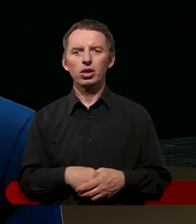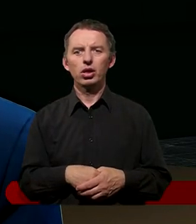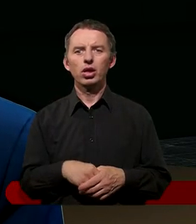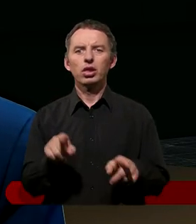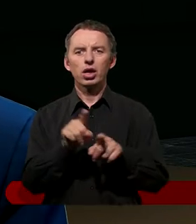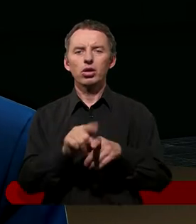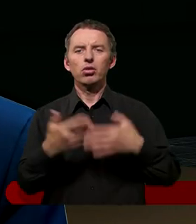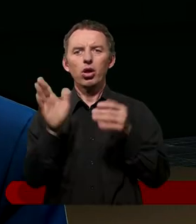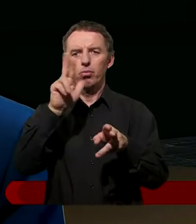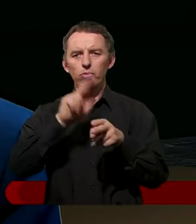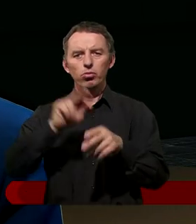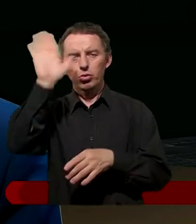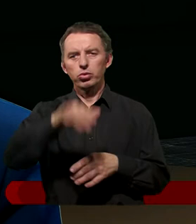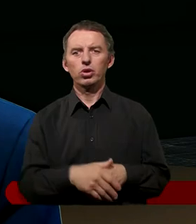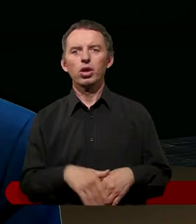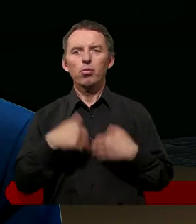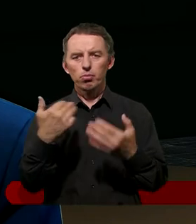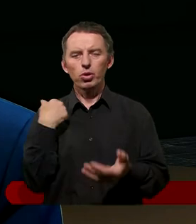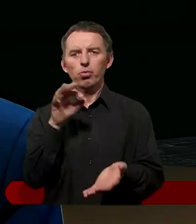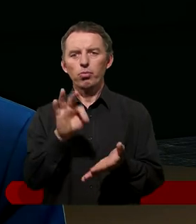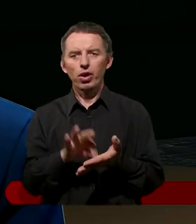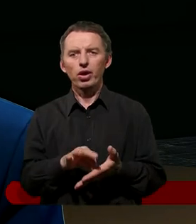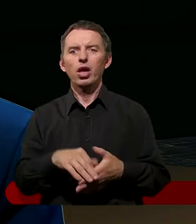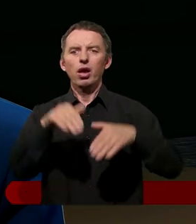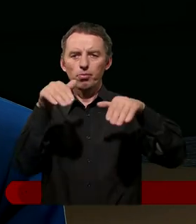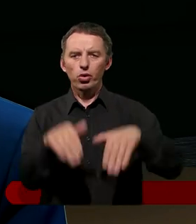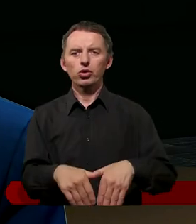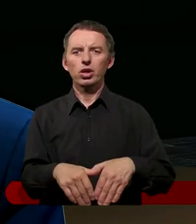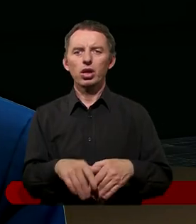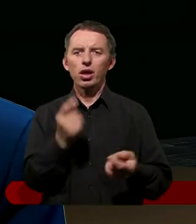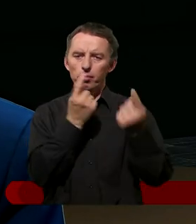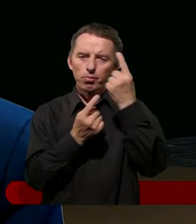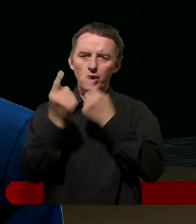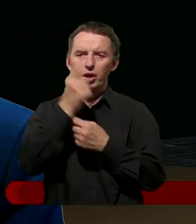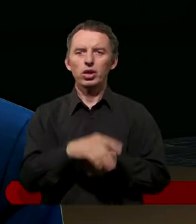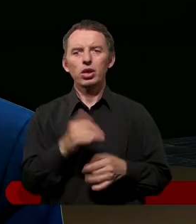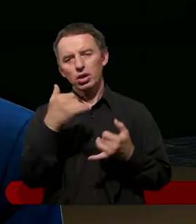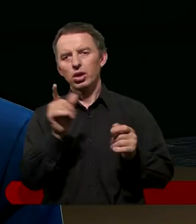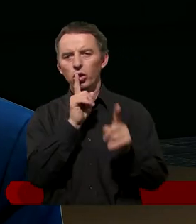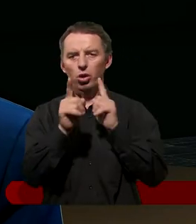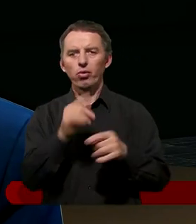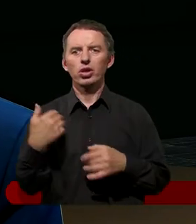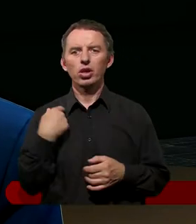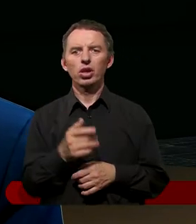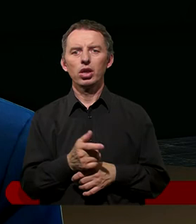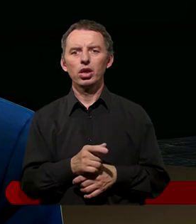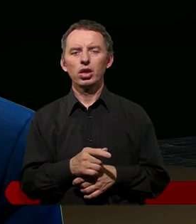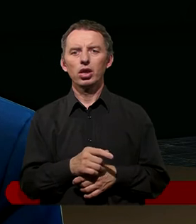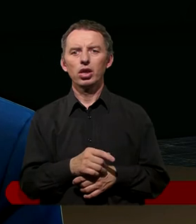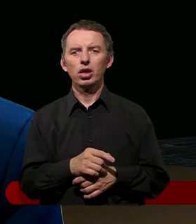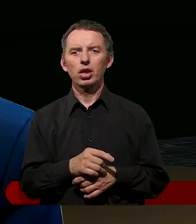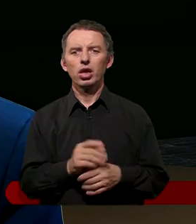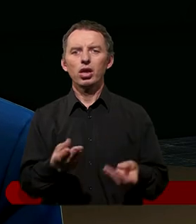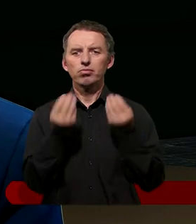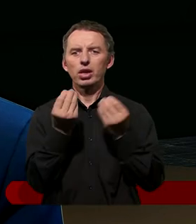Proszę do tego samego wniosku, który Pan Bóg już napisał nam dużo wcześniej, że to w pomaganiu innym, w tej miłości do innych, relacji z innymi, naprawdę można znaleźć